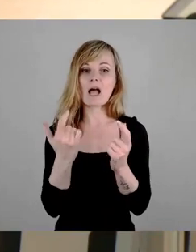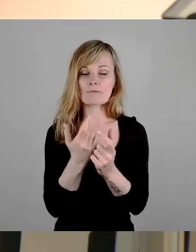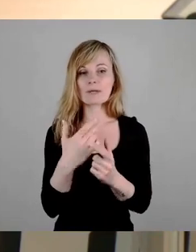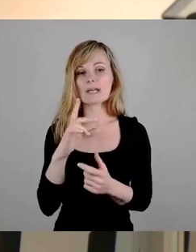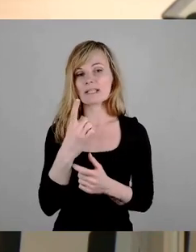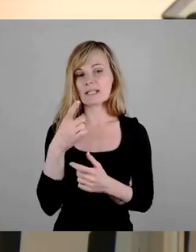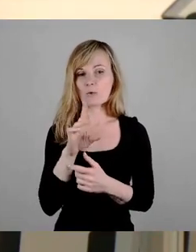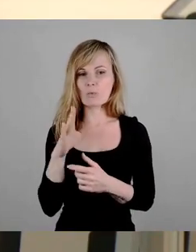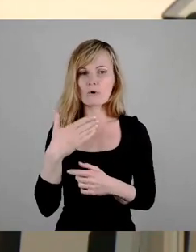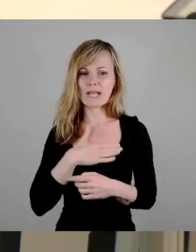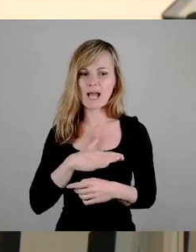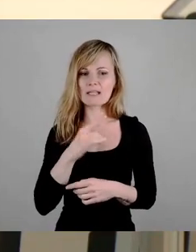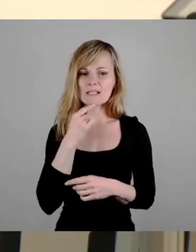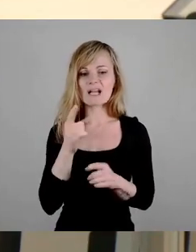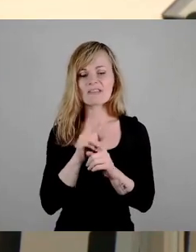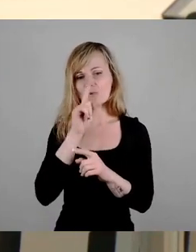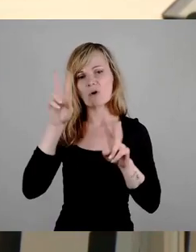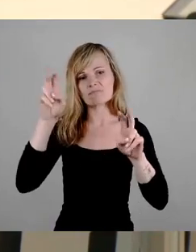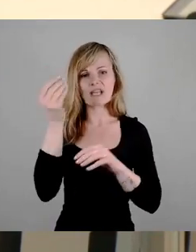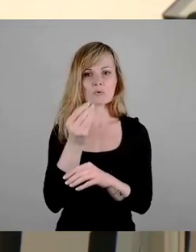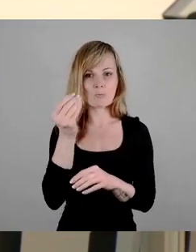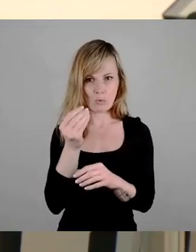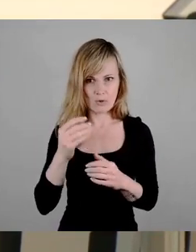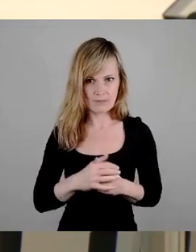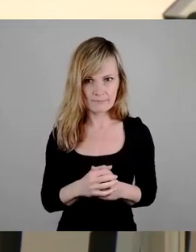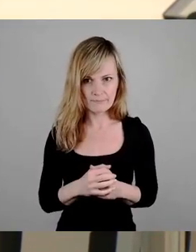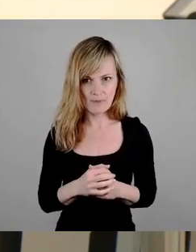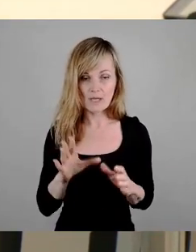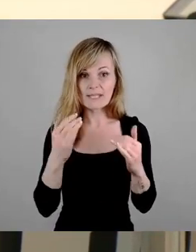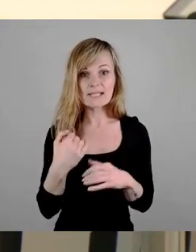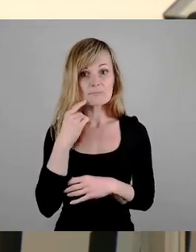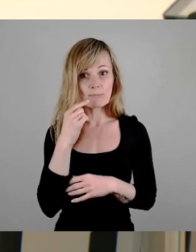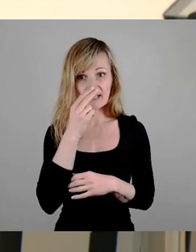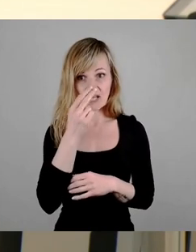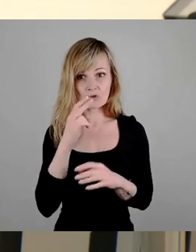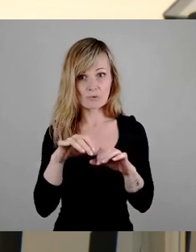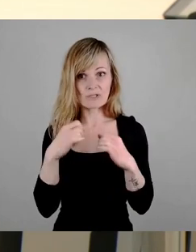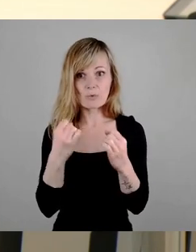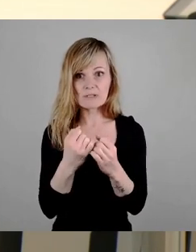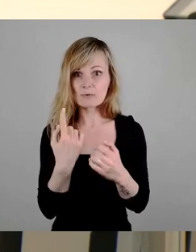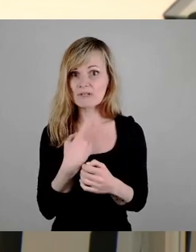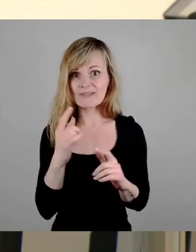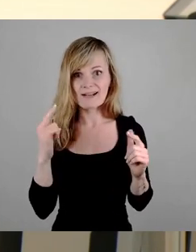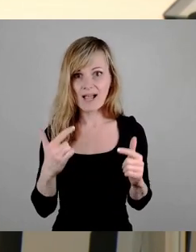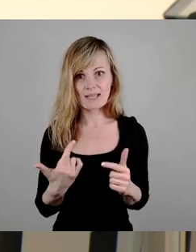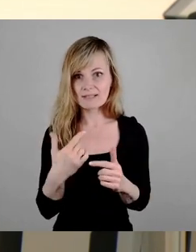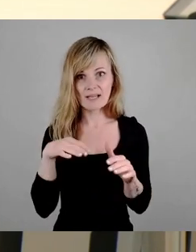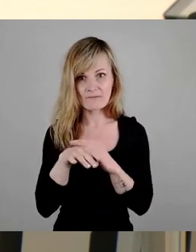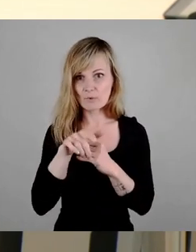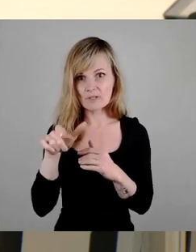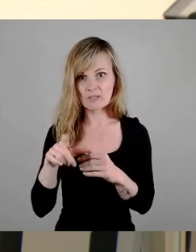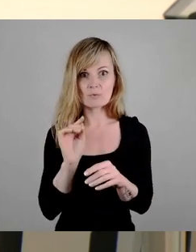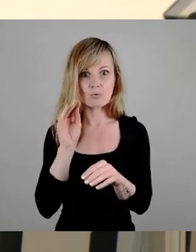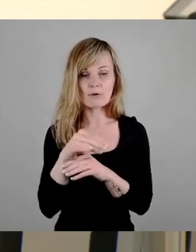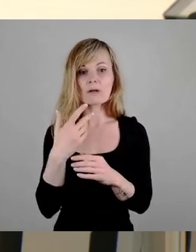dass das nur ein Symbol sei. Und wenn ich mir die momentane Situation angucke, dass wir im Moment keine Geflüchteten über den Königsteiner Schlüssel